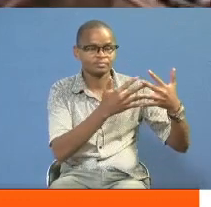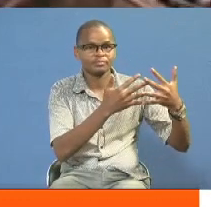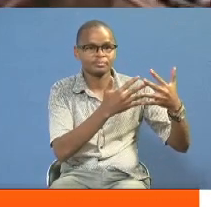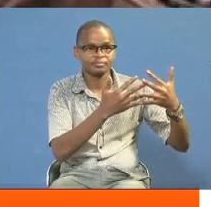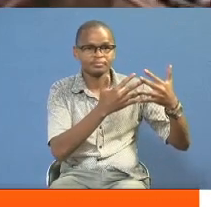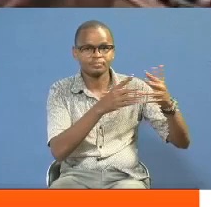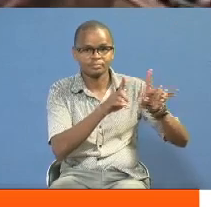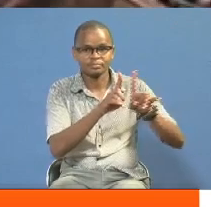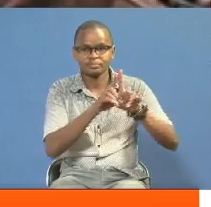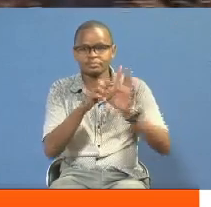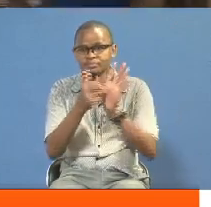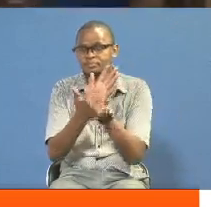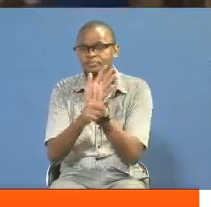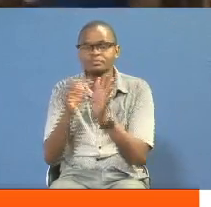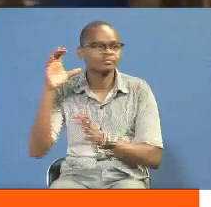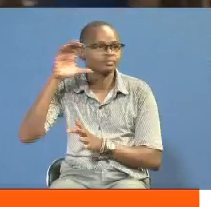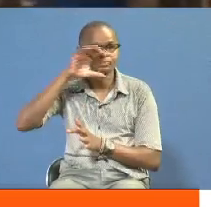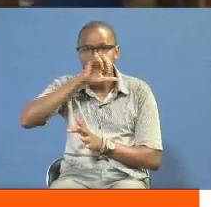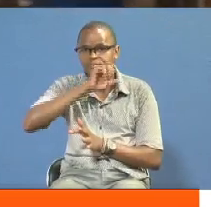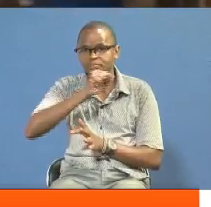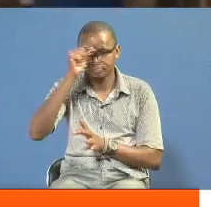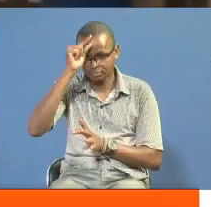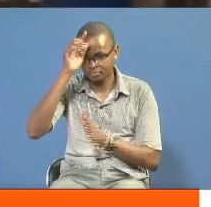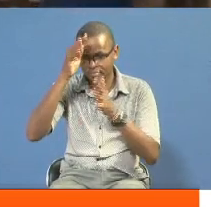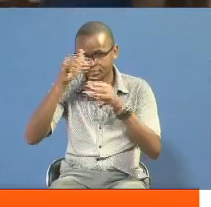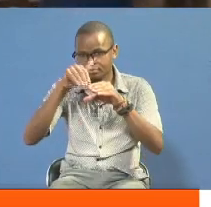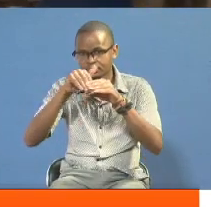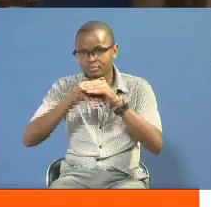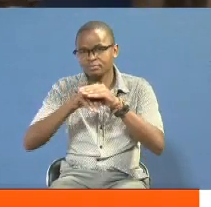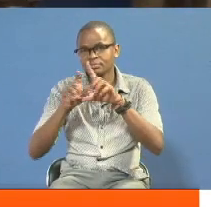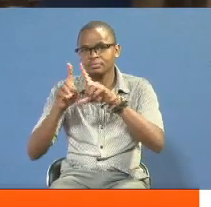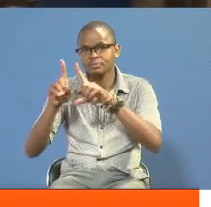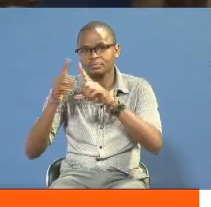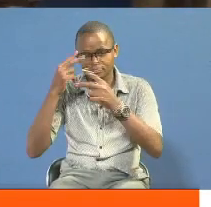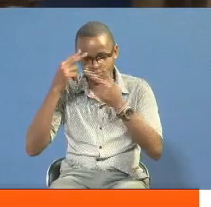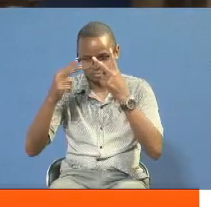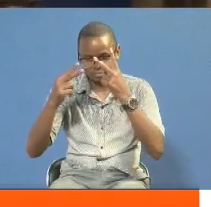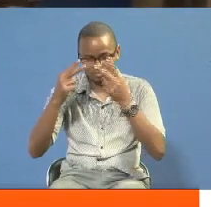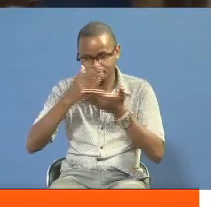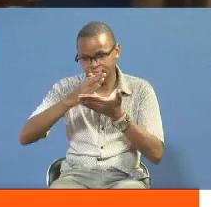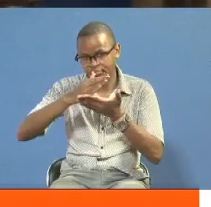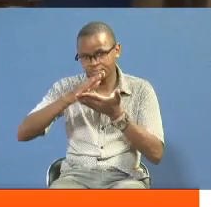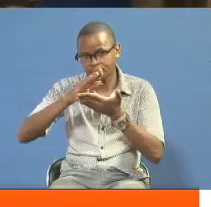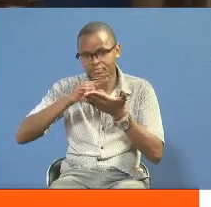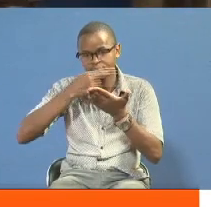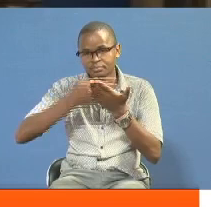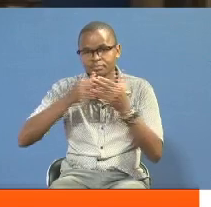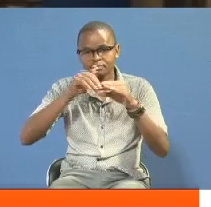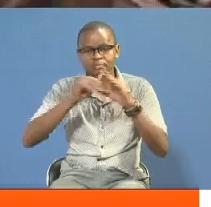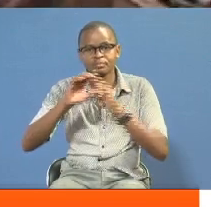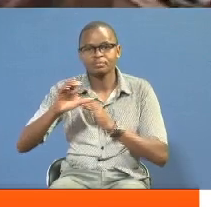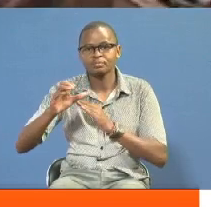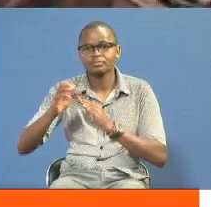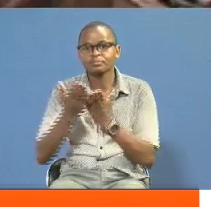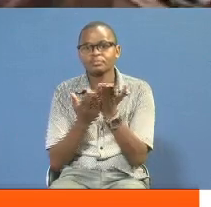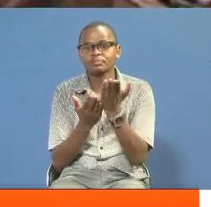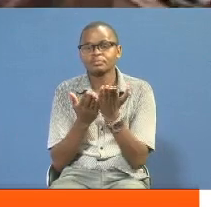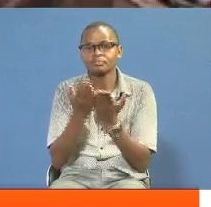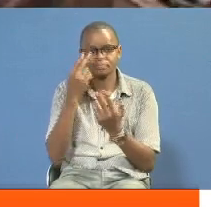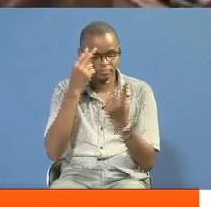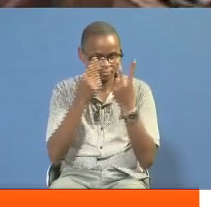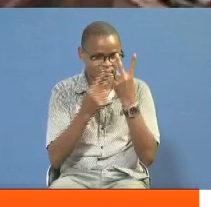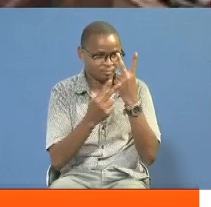Aitha hadosari ya ukosefu wa mchango wa magavana katika mswada unawangazia ugavi wa rasli mali katika county wanazo udumu